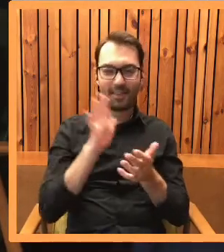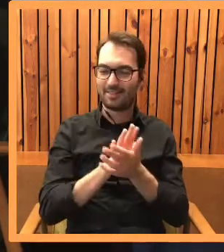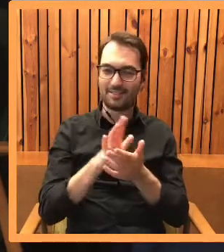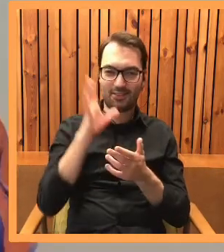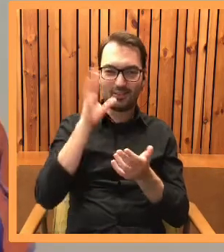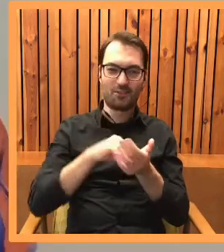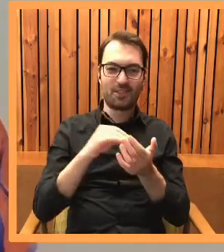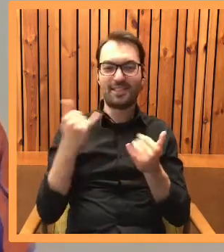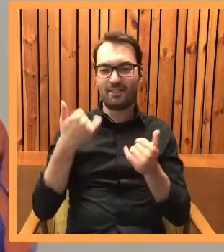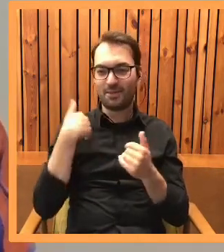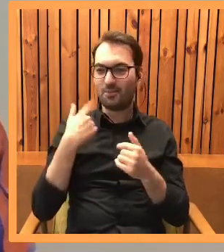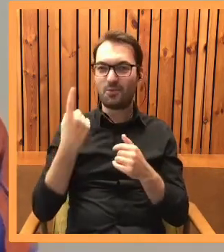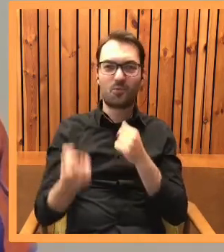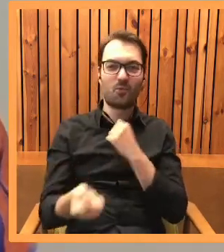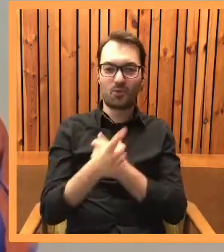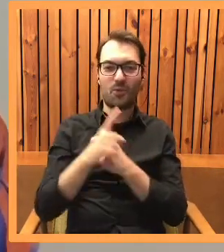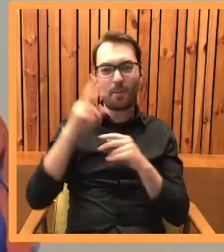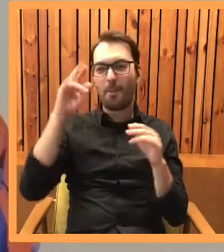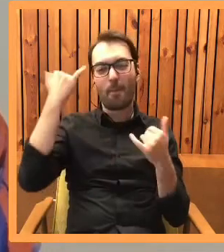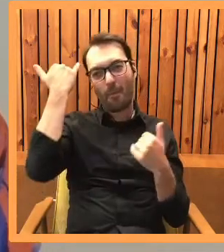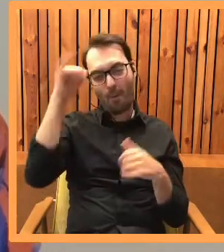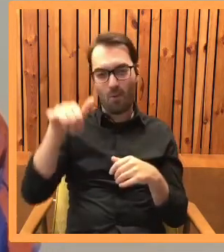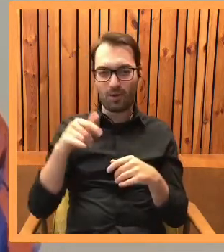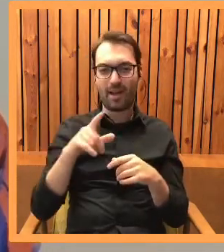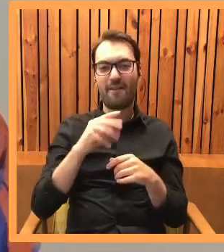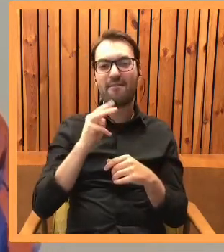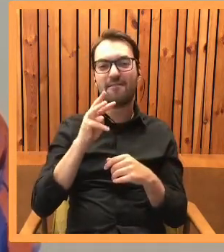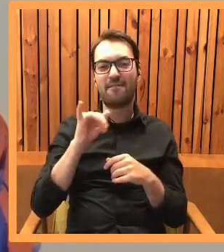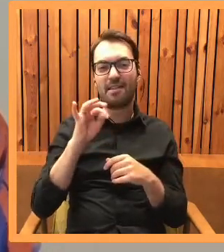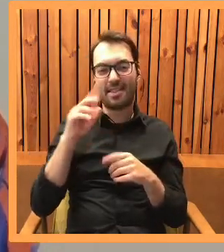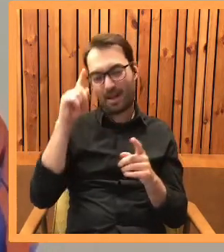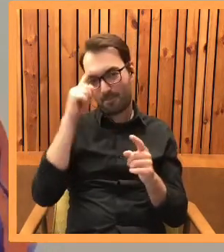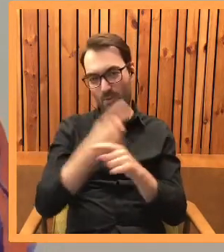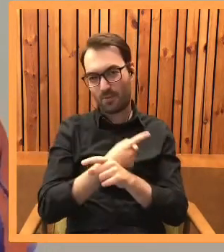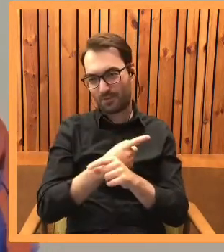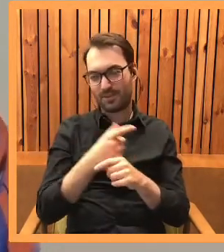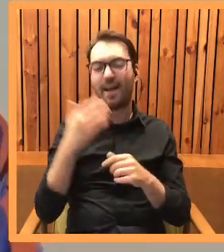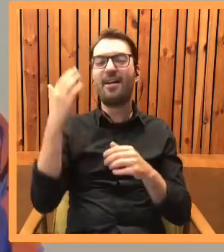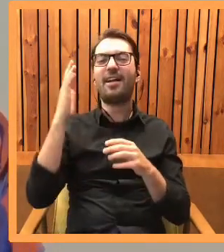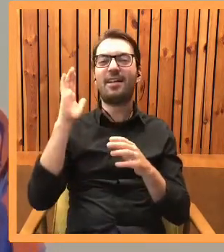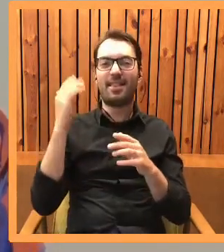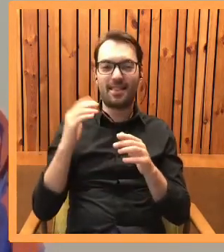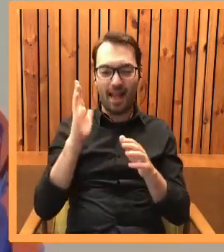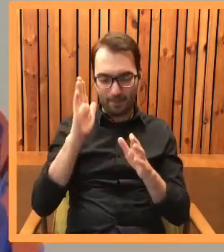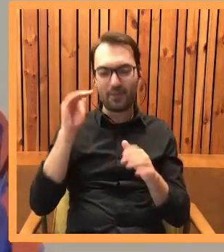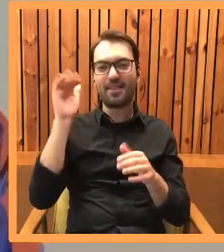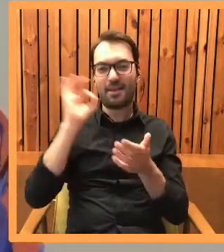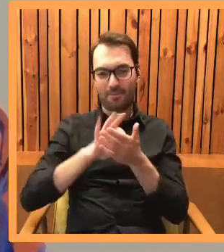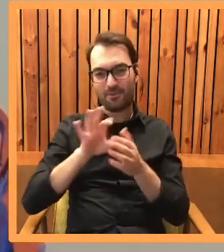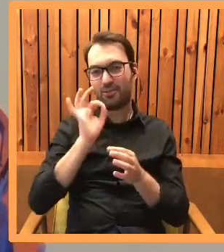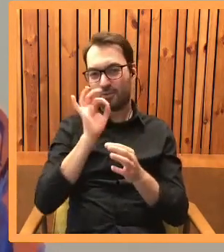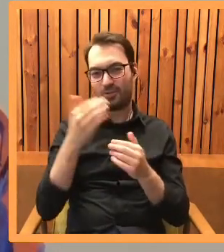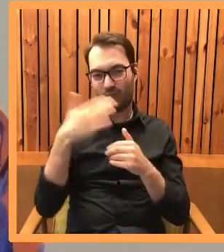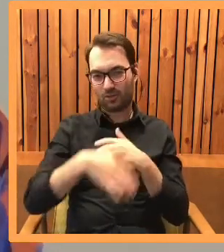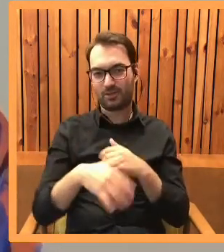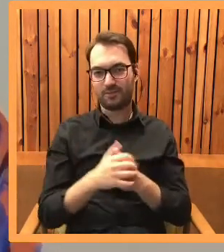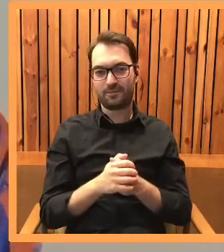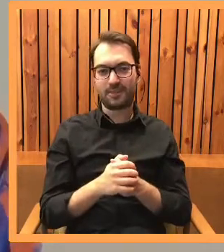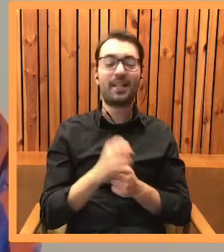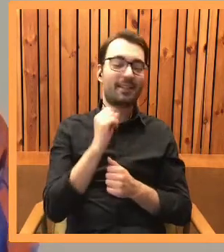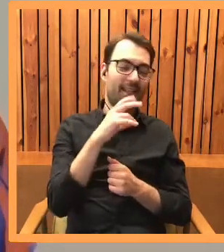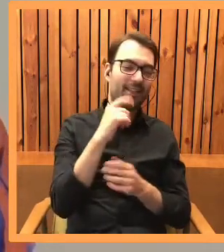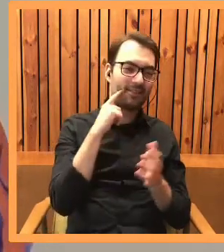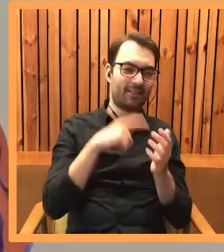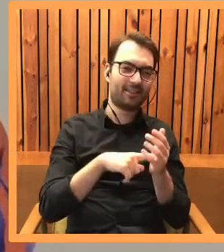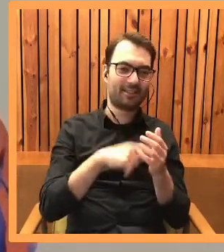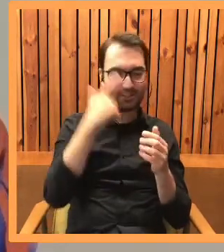jakiś tam witek pomyłka po drodze musi się pojawić, zanim będzie szczęśliwy finał. Tak, tak, dokładnie. No i jak przystała na taką